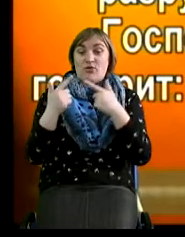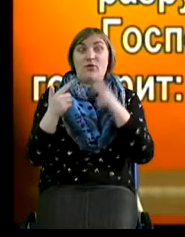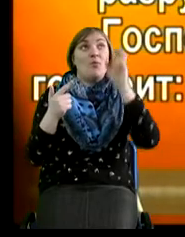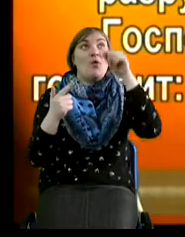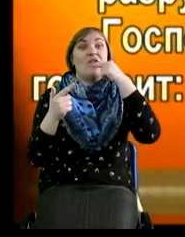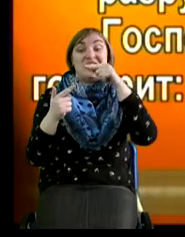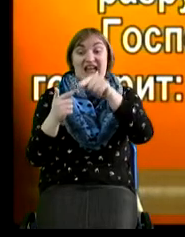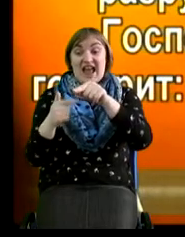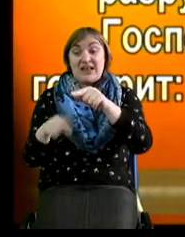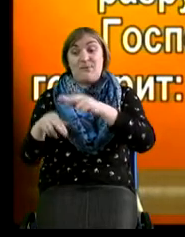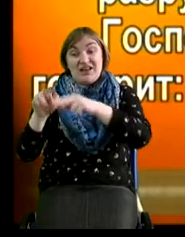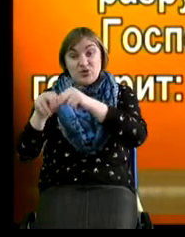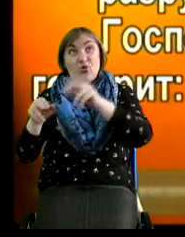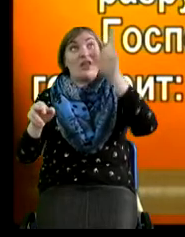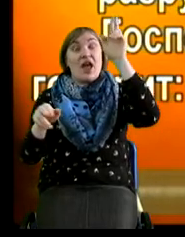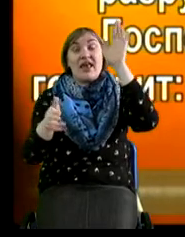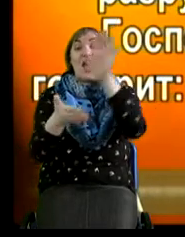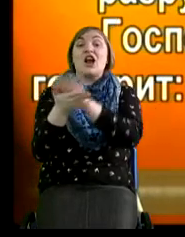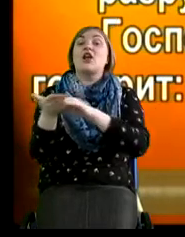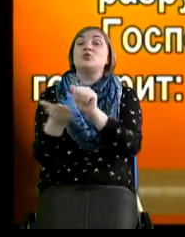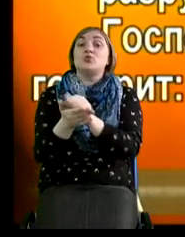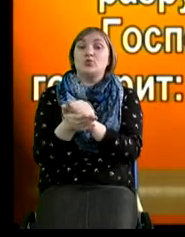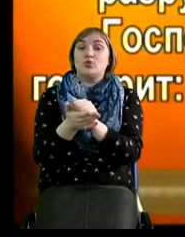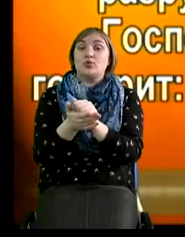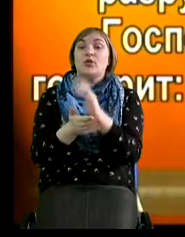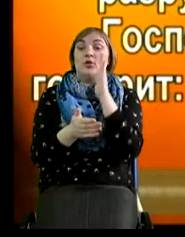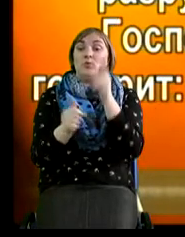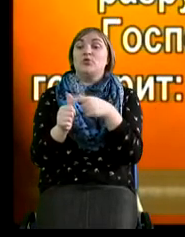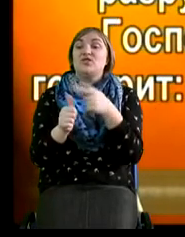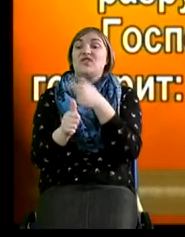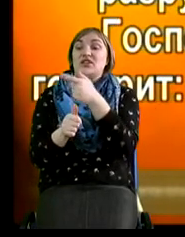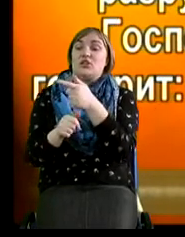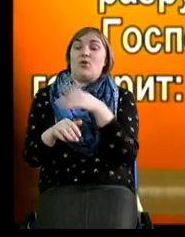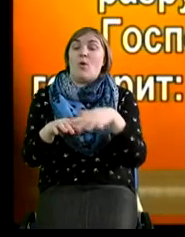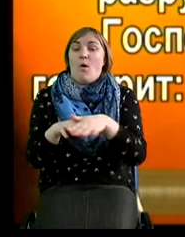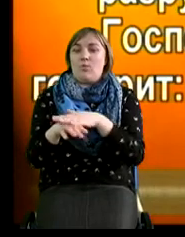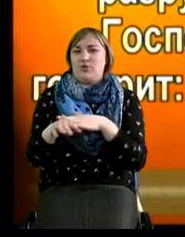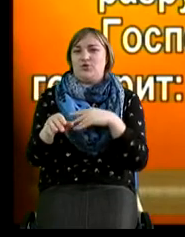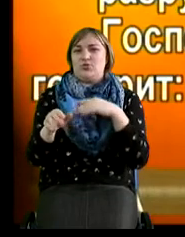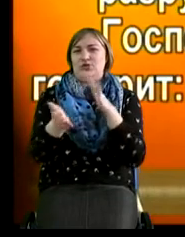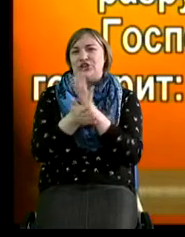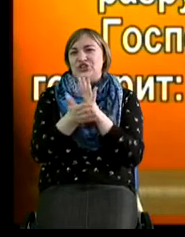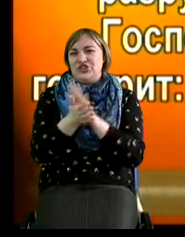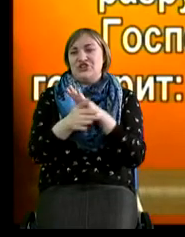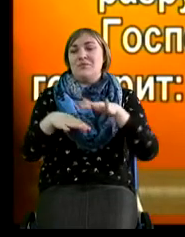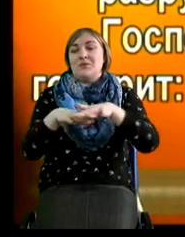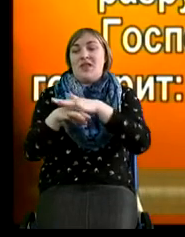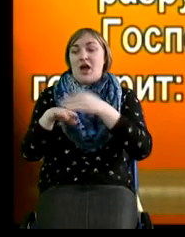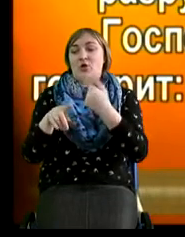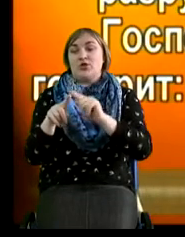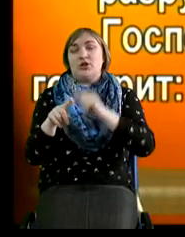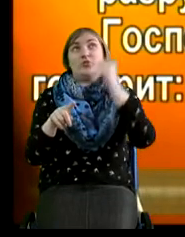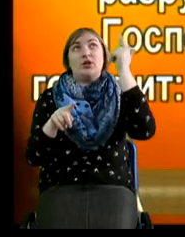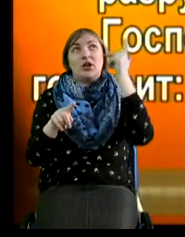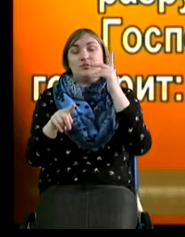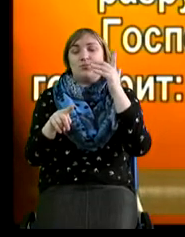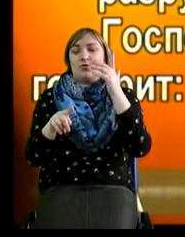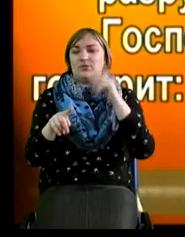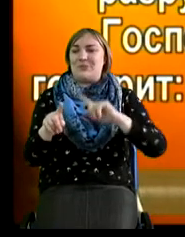прозовут их областью нечестивую, народом, на который Господь прогневался